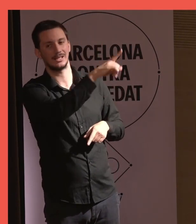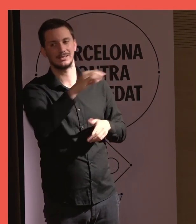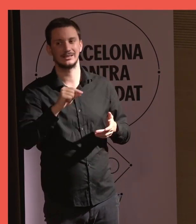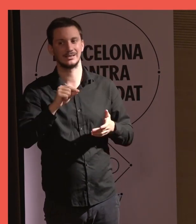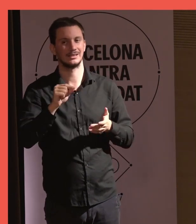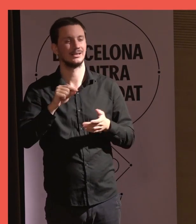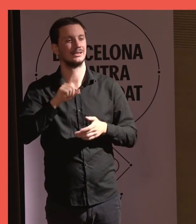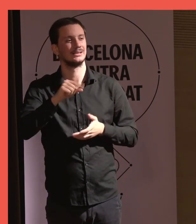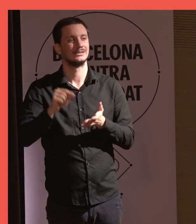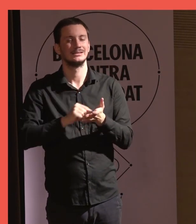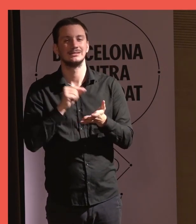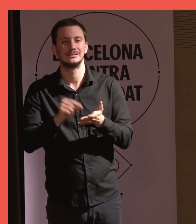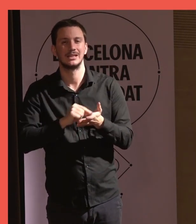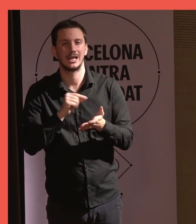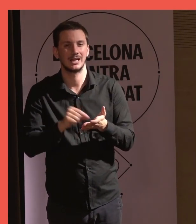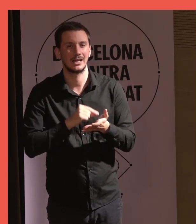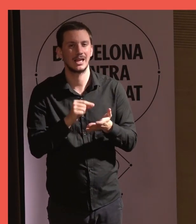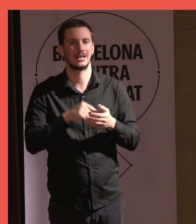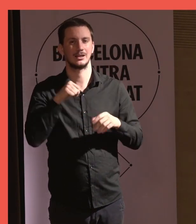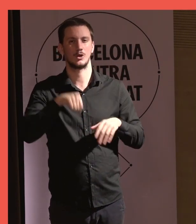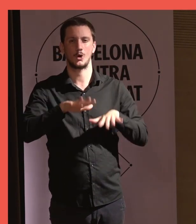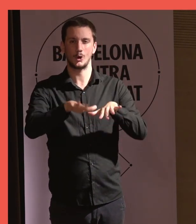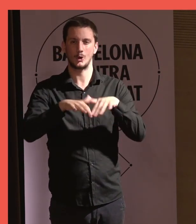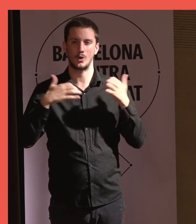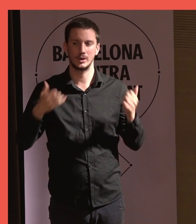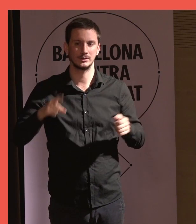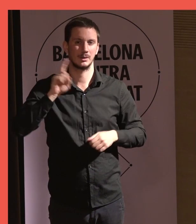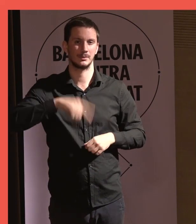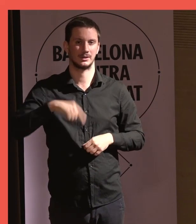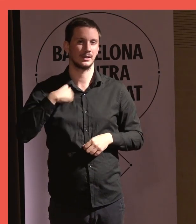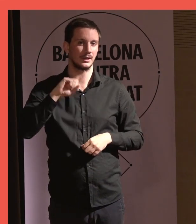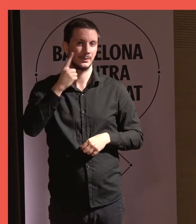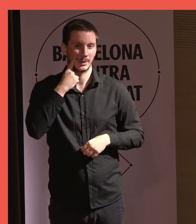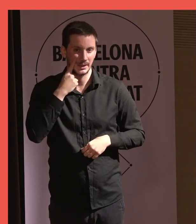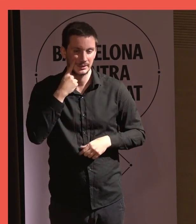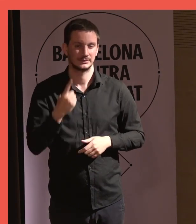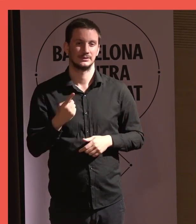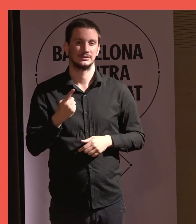la secretaria del Congrés. Hem vist